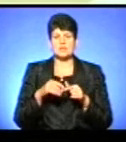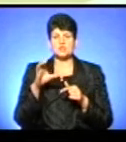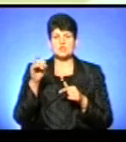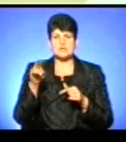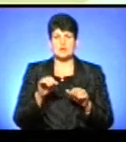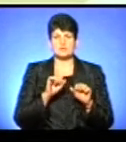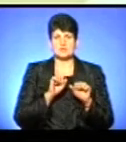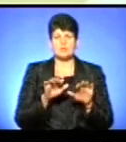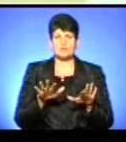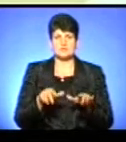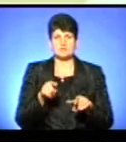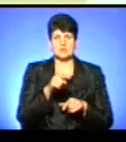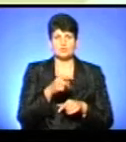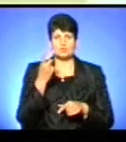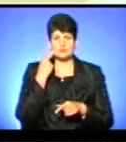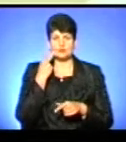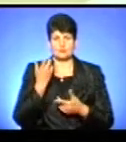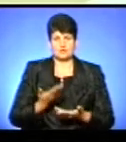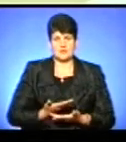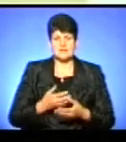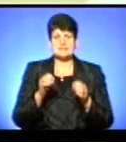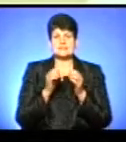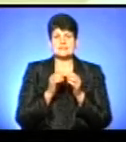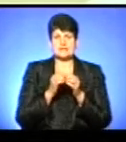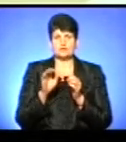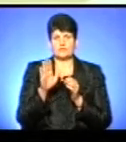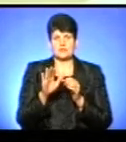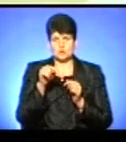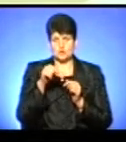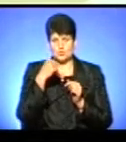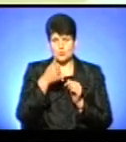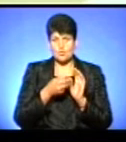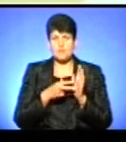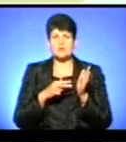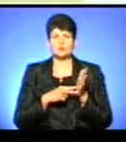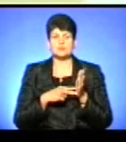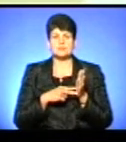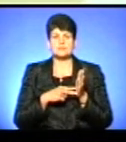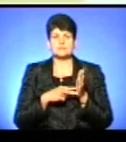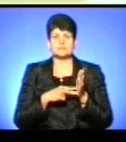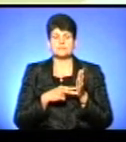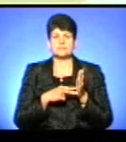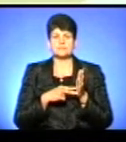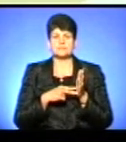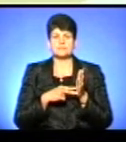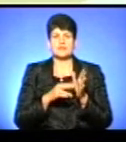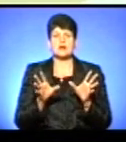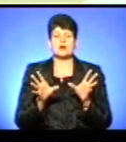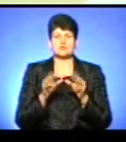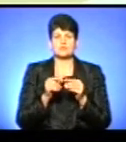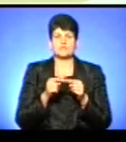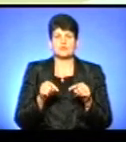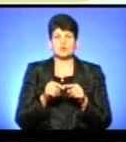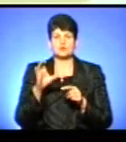захисту по місці їхнього постійного проживання. З 10 вересня цього року планується разом з